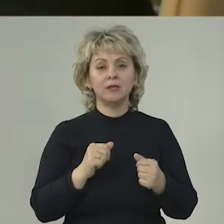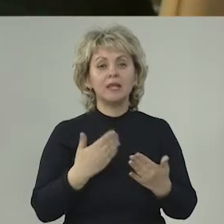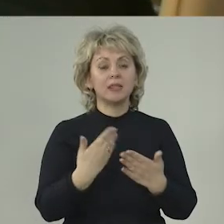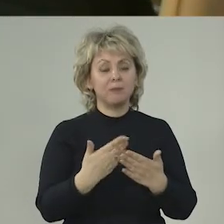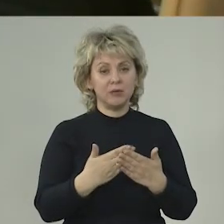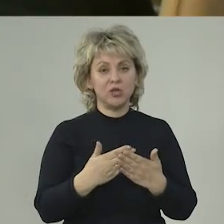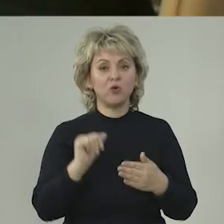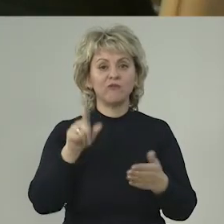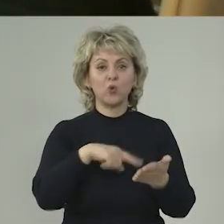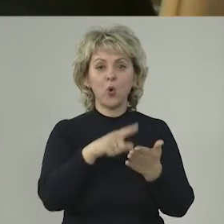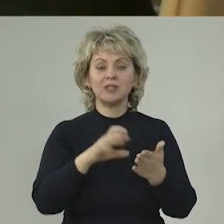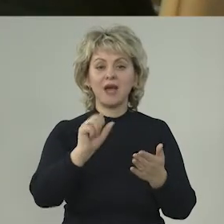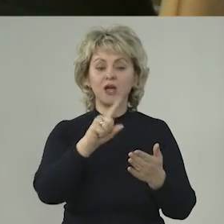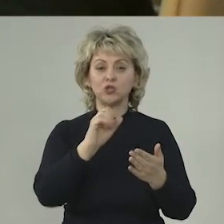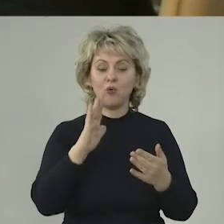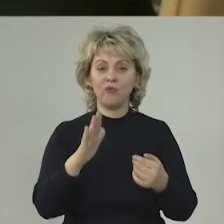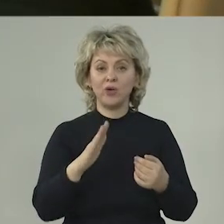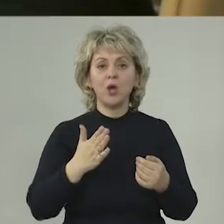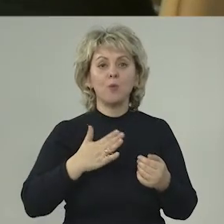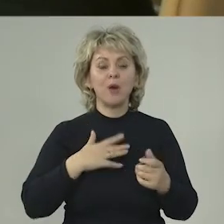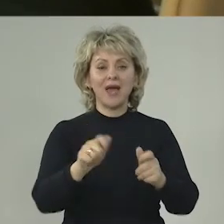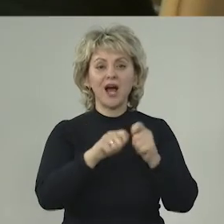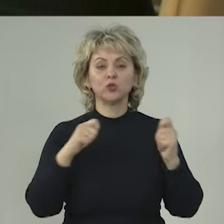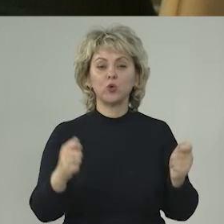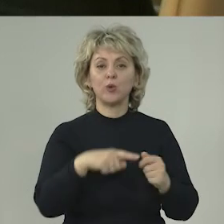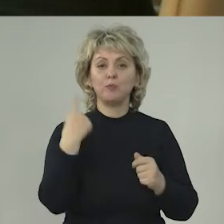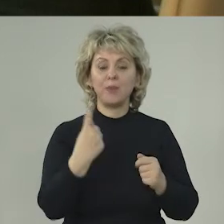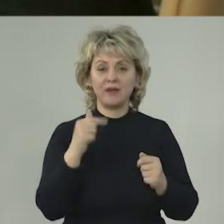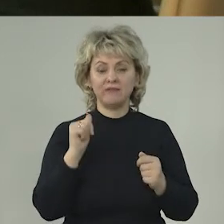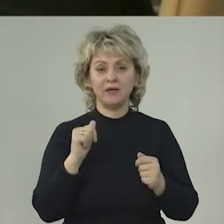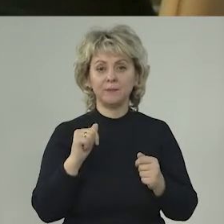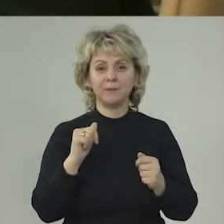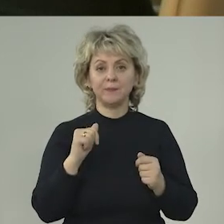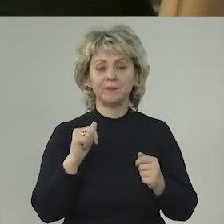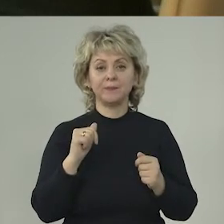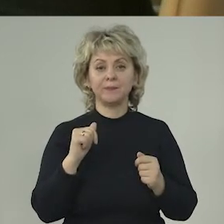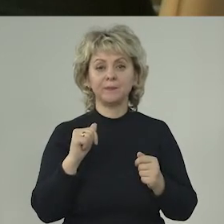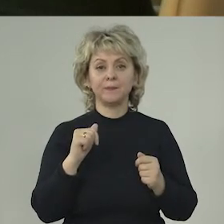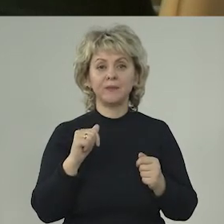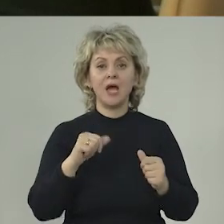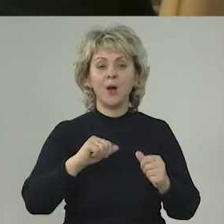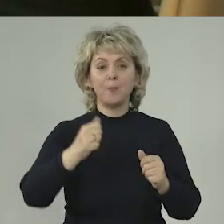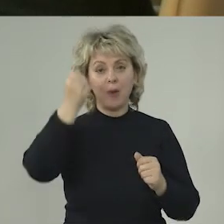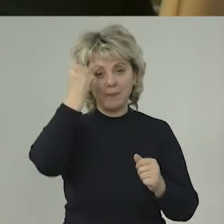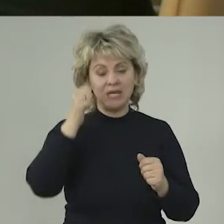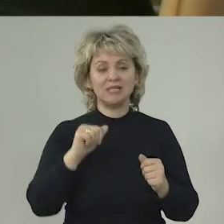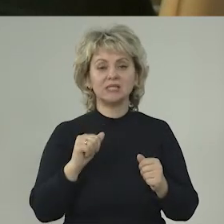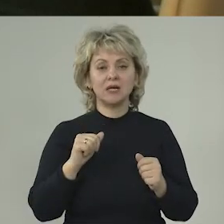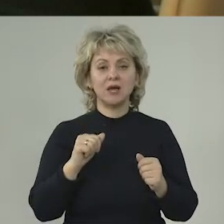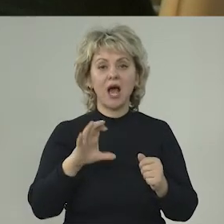Например, в городе Азове мы откроем первый обелиск